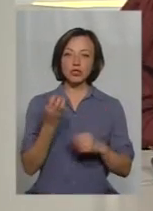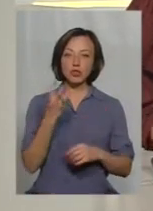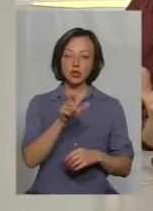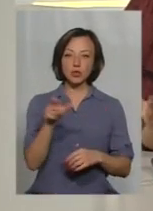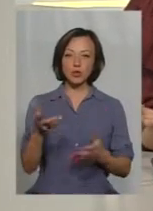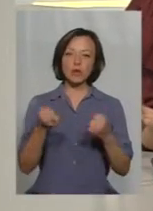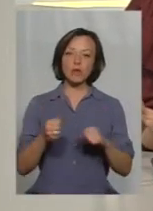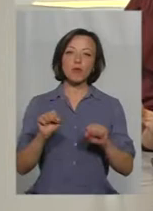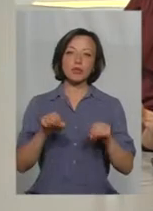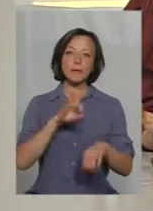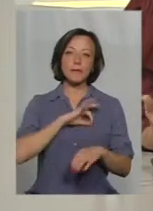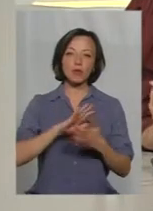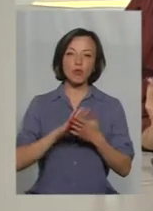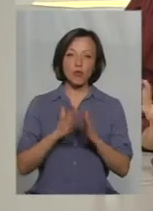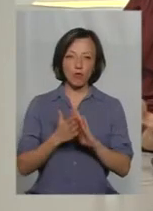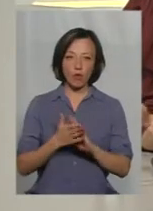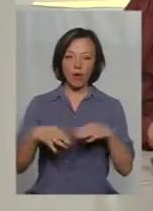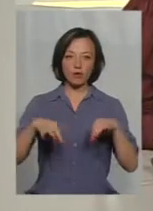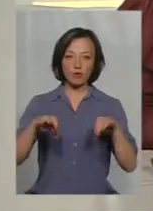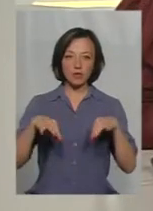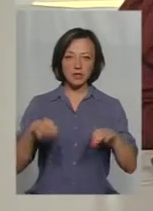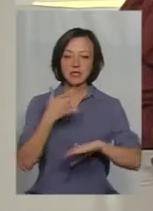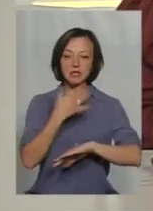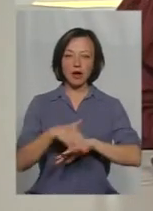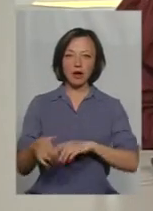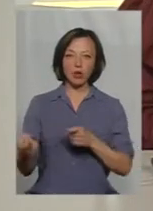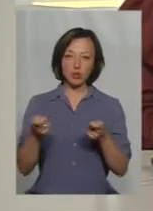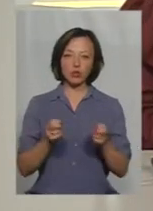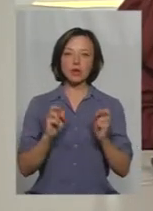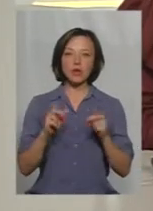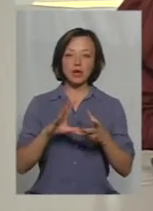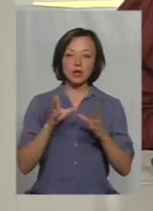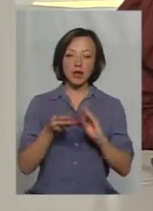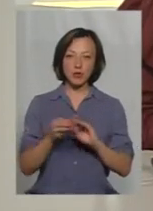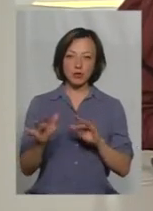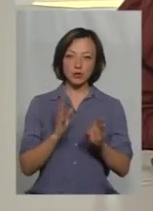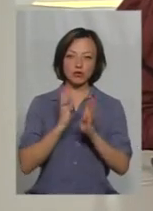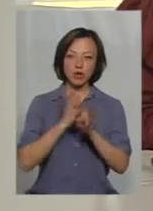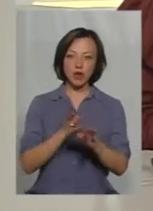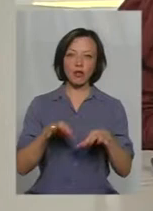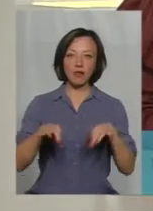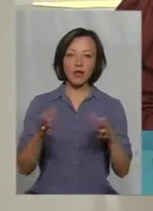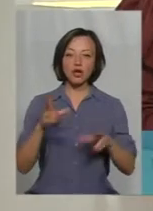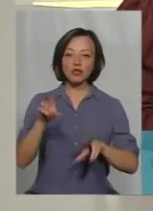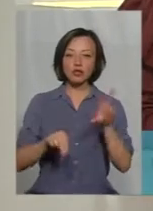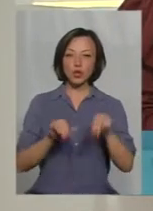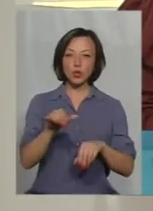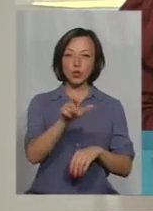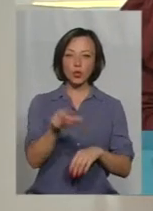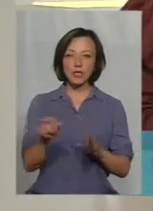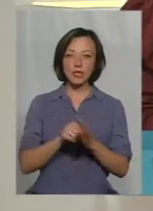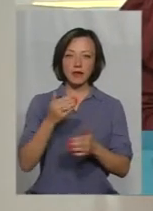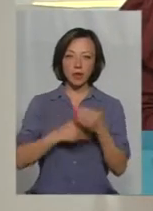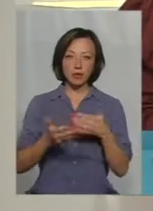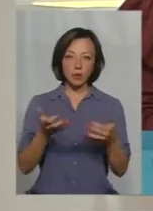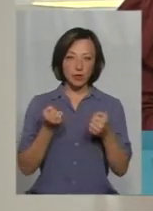скористуватися на пільгових умовах автомобілями з-за кордону. Як загалом просувається черга на авто і які шанси у людей з інвалідністю